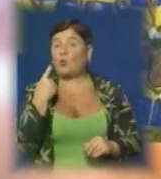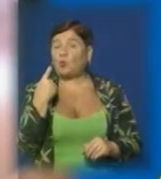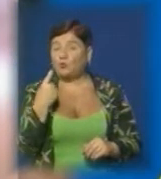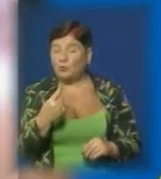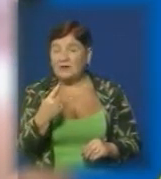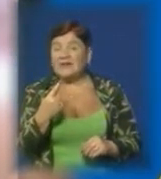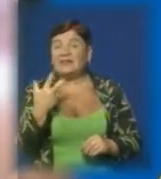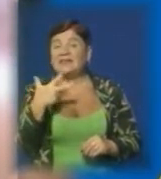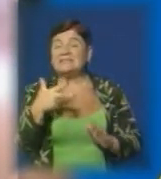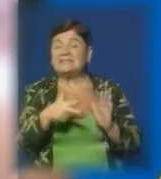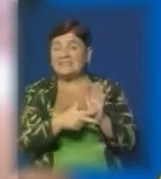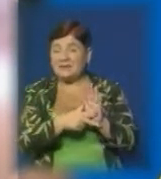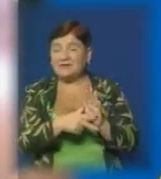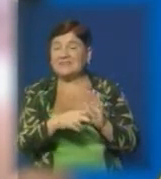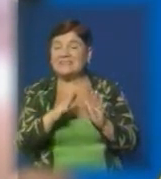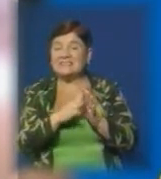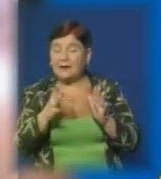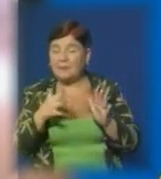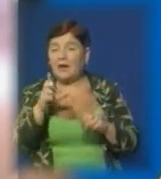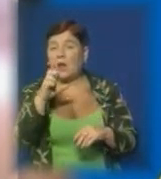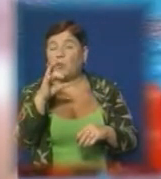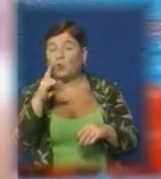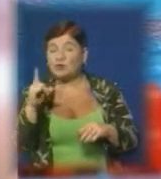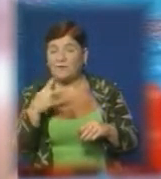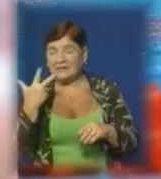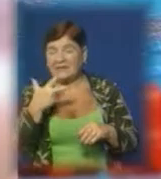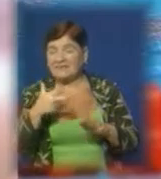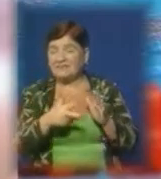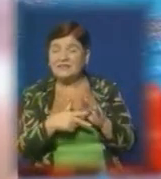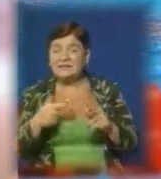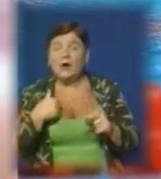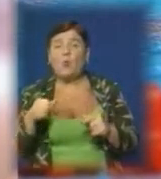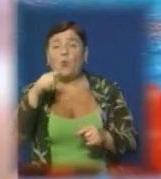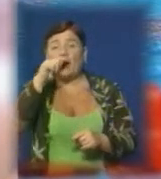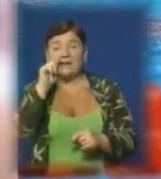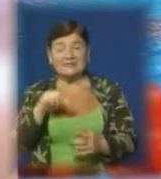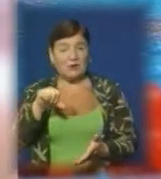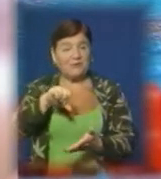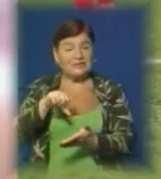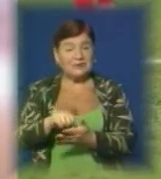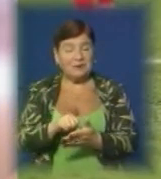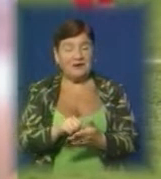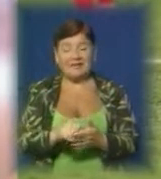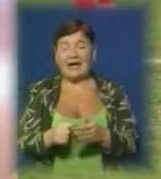37 срібних та 39 бронзових. Це найкращий результат в історії виступів української збірної на паралімпійських іграх.